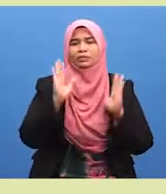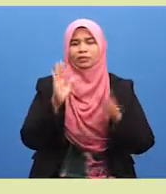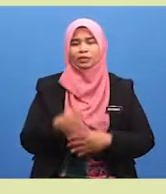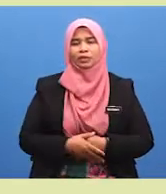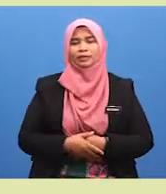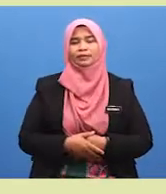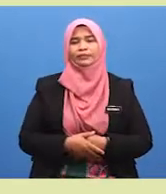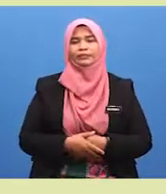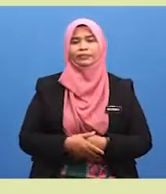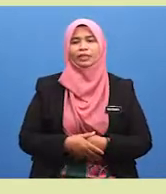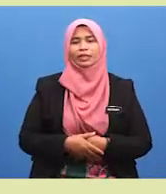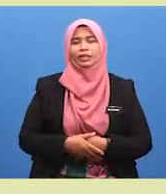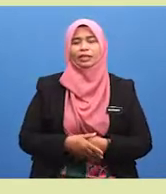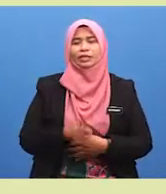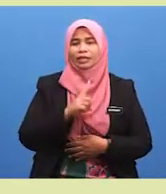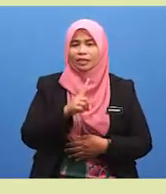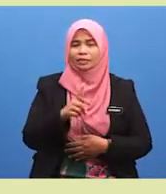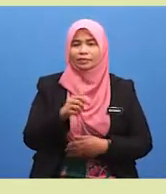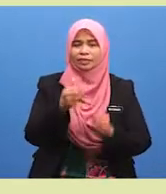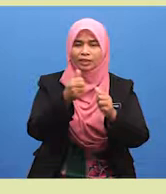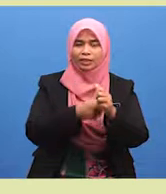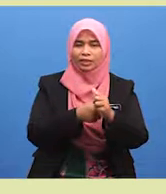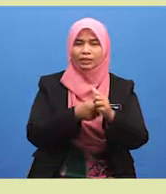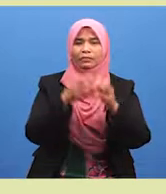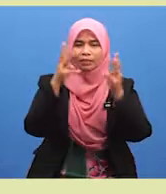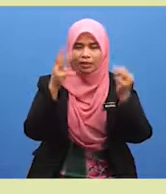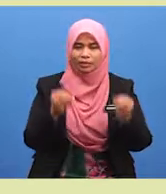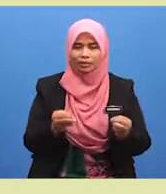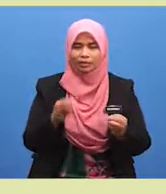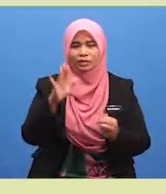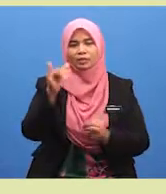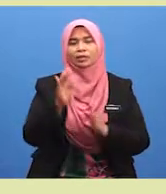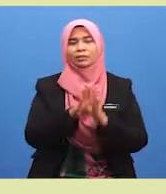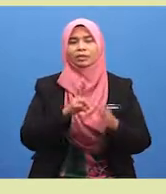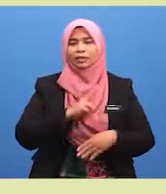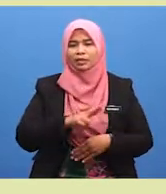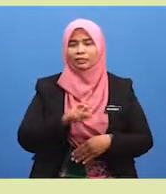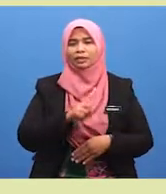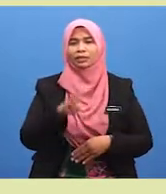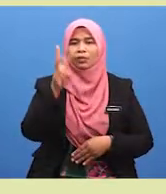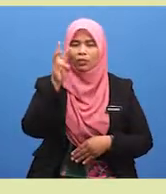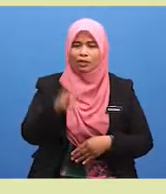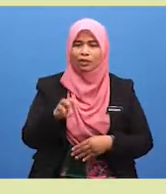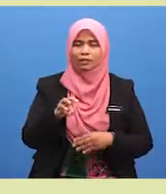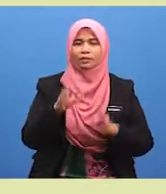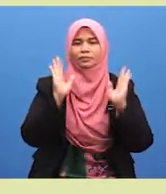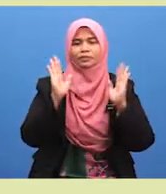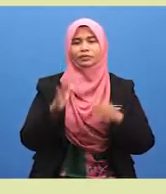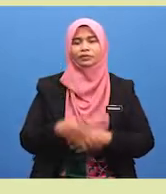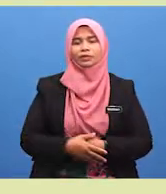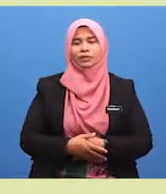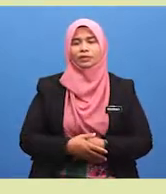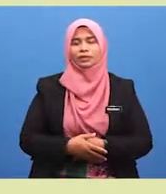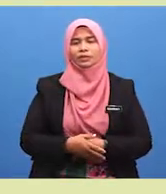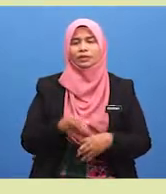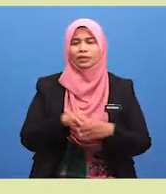Islam, setiap manusia yang beragama Islam wajib menunaikan